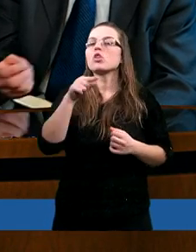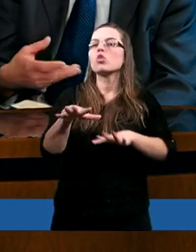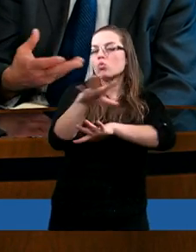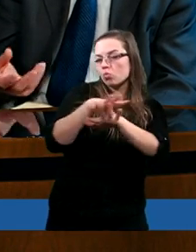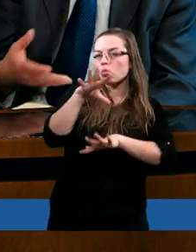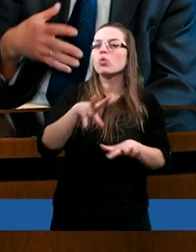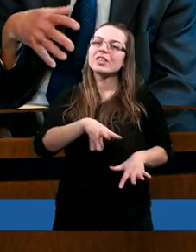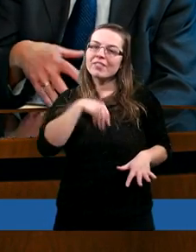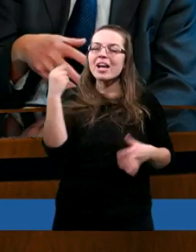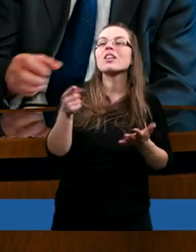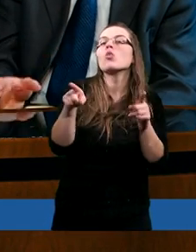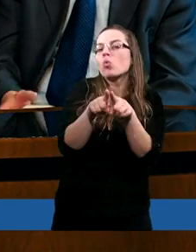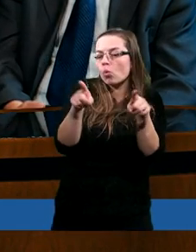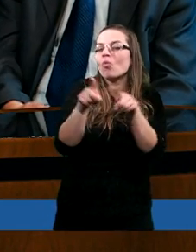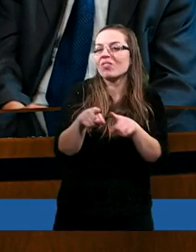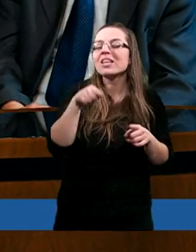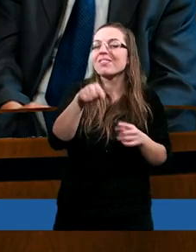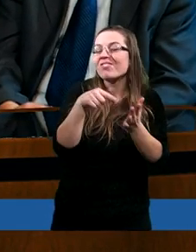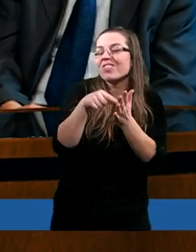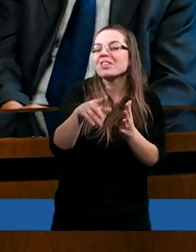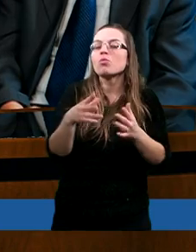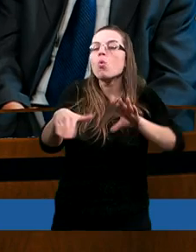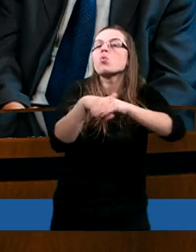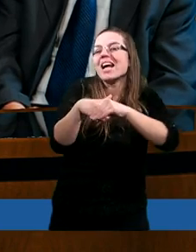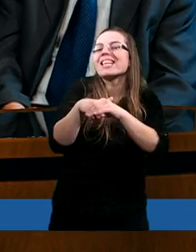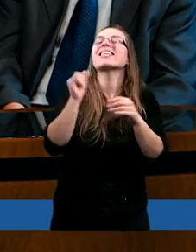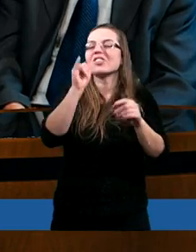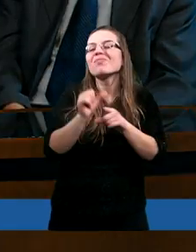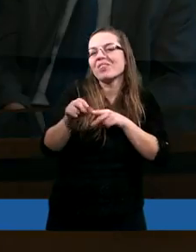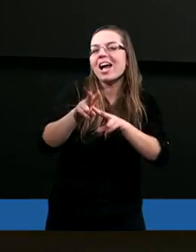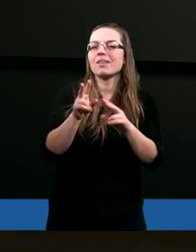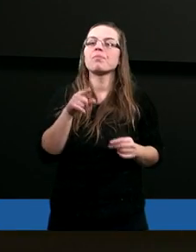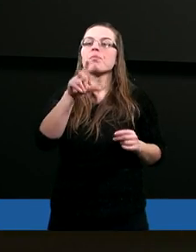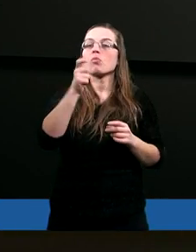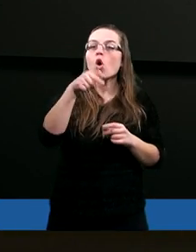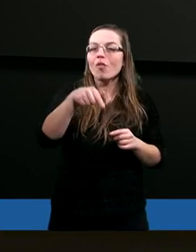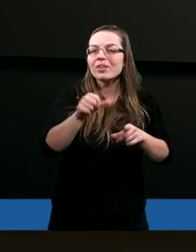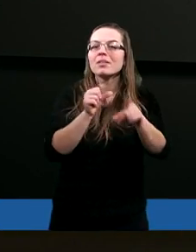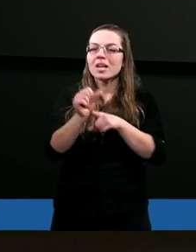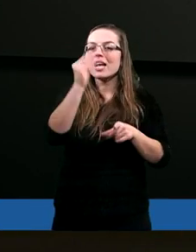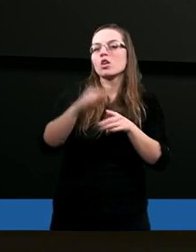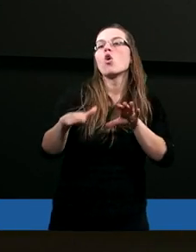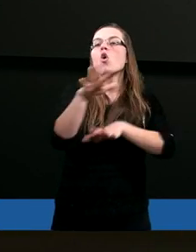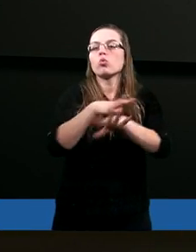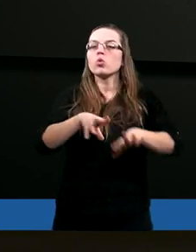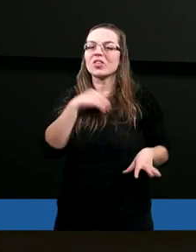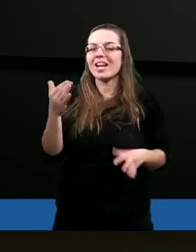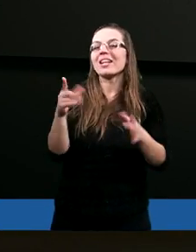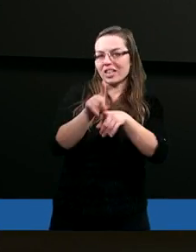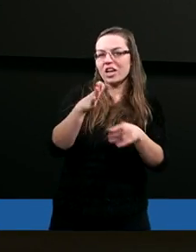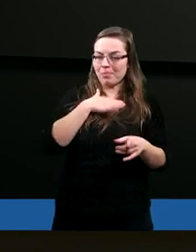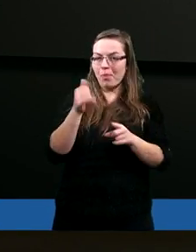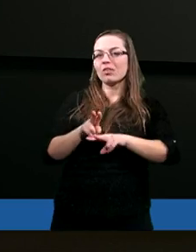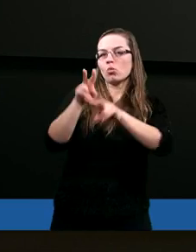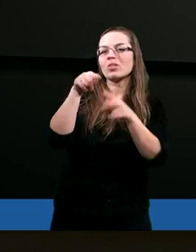Duch Święty również w tym właśnie uczestniczy w tym dziele. A czy wcześniej jeszcze Duch Święty też miał jakiś